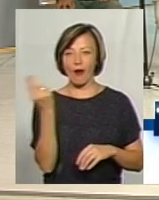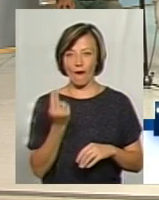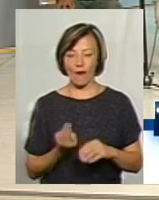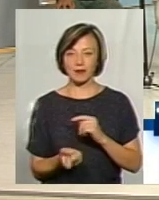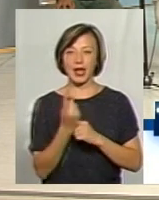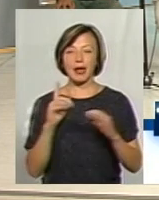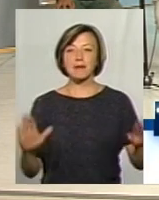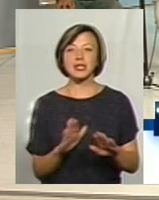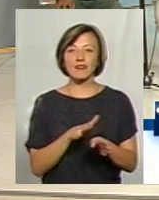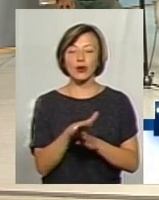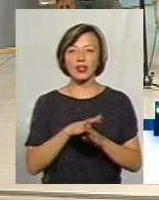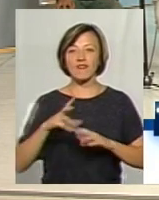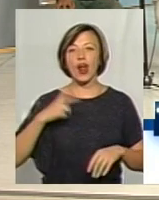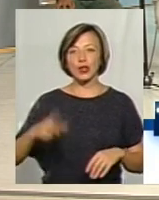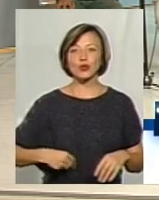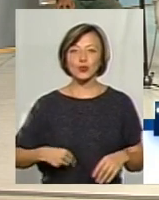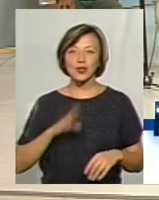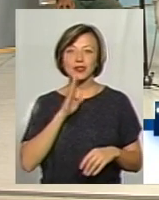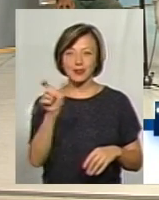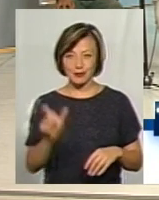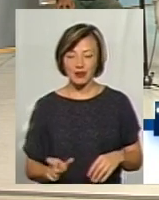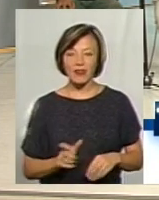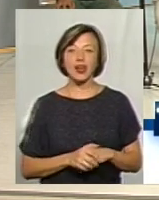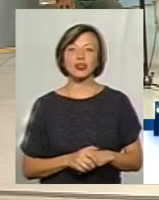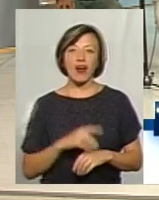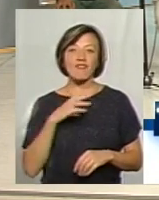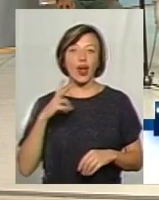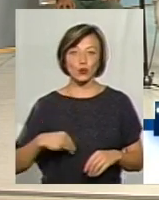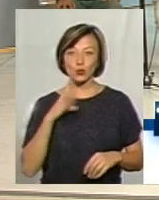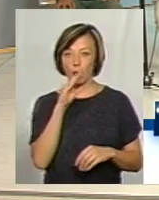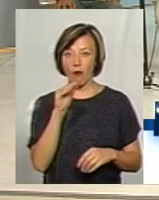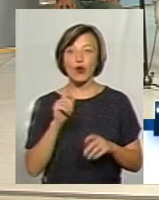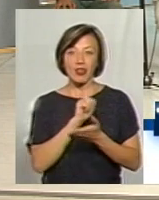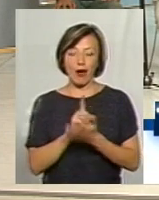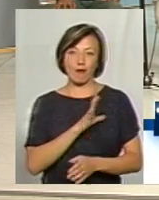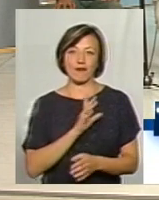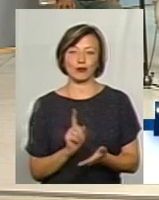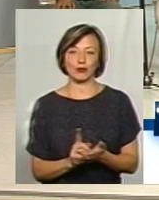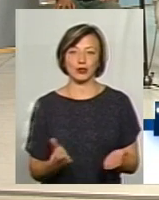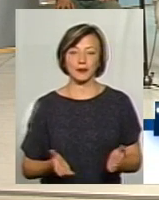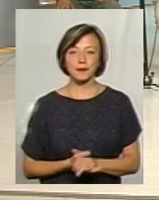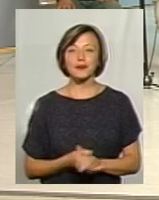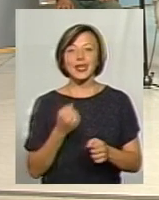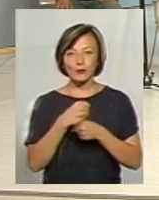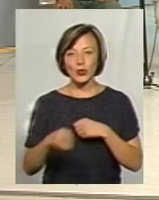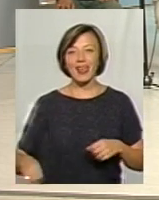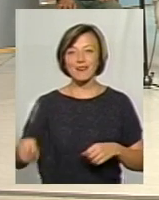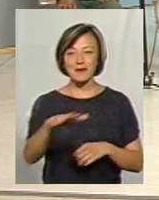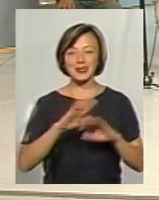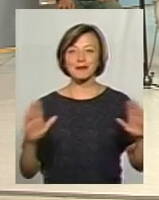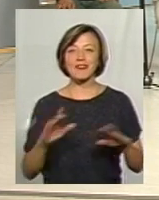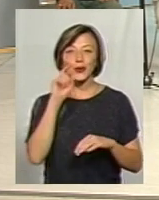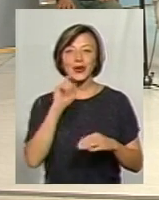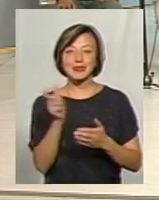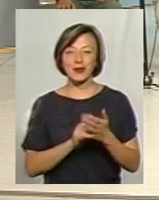— пісня в виконанні французької співачки, французької мови. Отак повинна бути. — Так, змусимо європеців співати українські пісні.